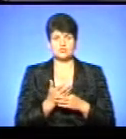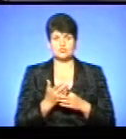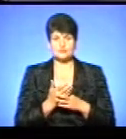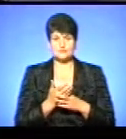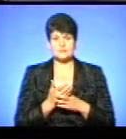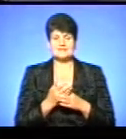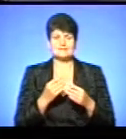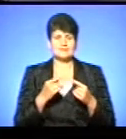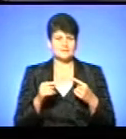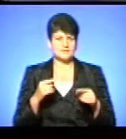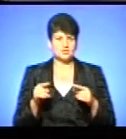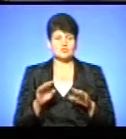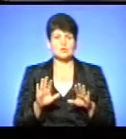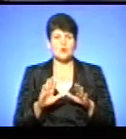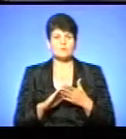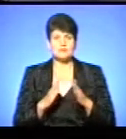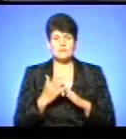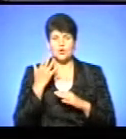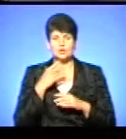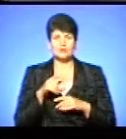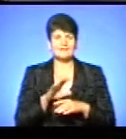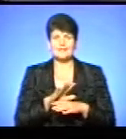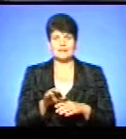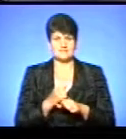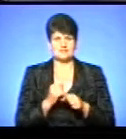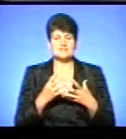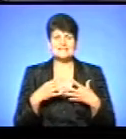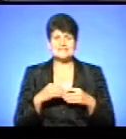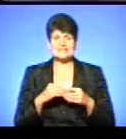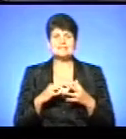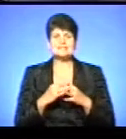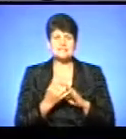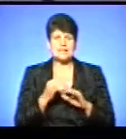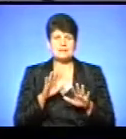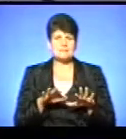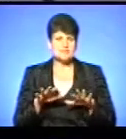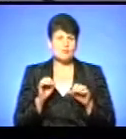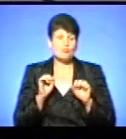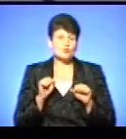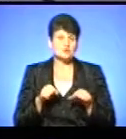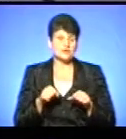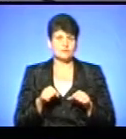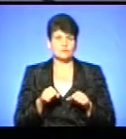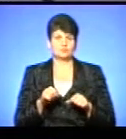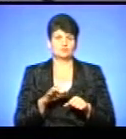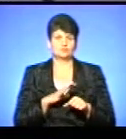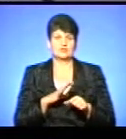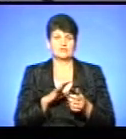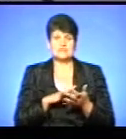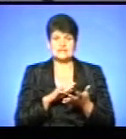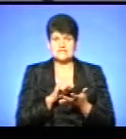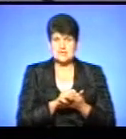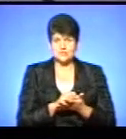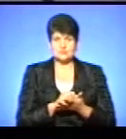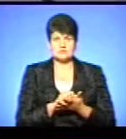виняткових обставин, навіть коли людина не працює. Тобто в сільській місцевості, можливо, мотивація та, що перебувала в центрі зайнятості. В центр